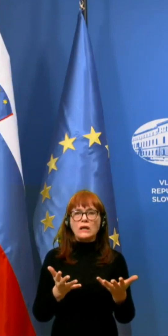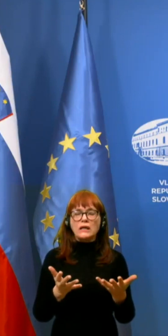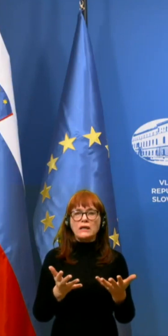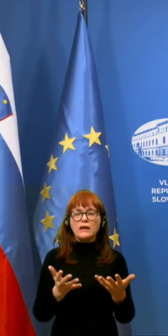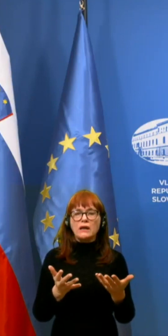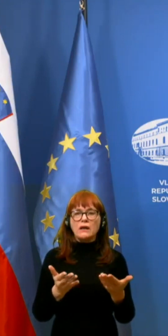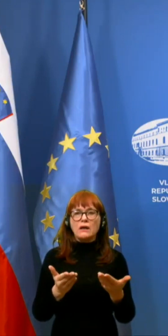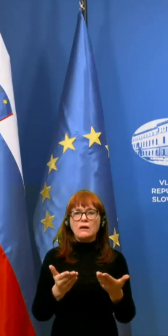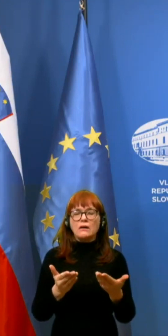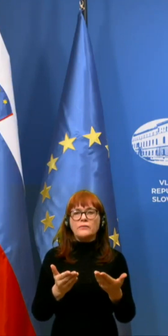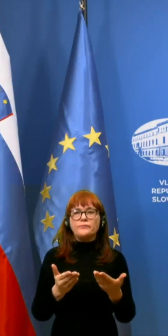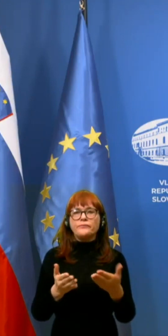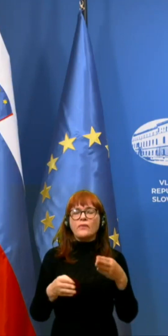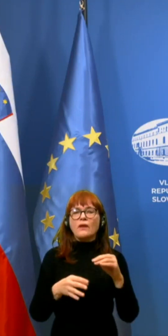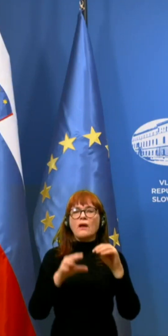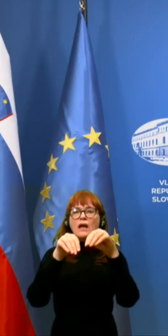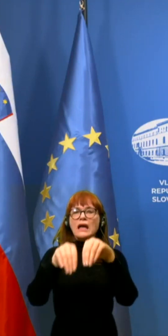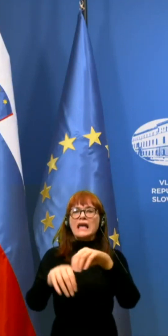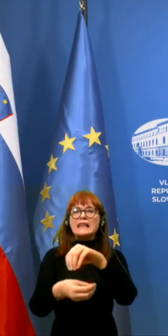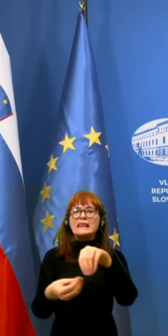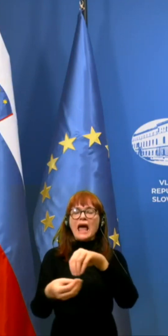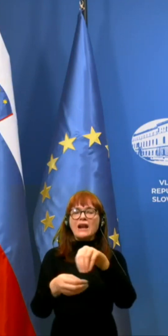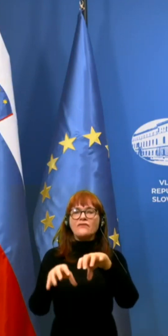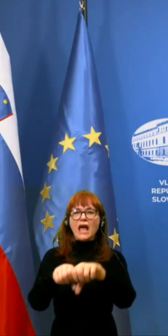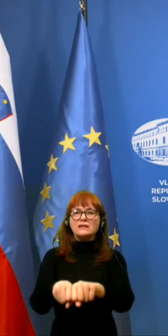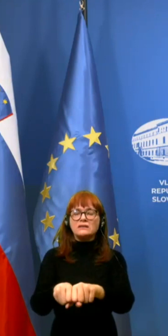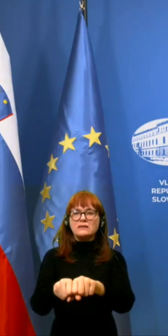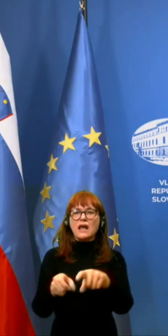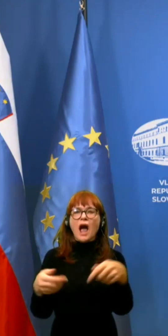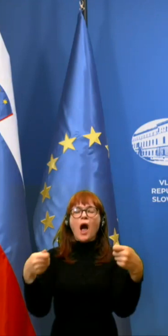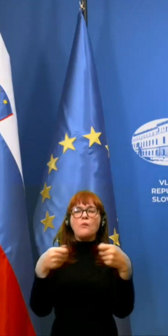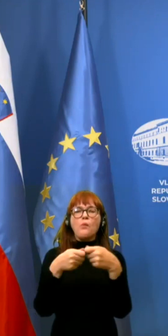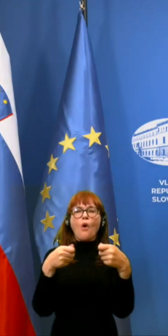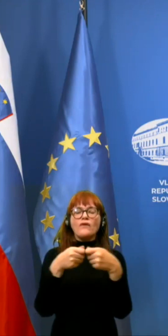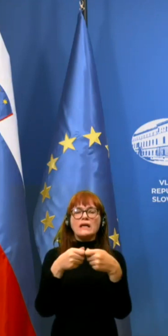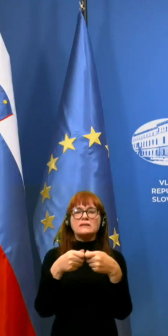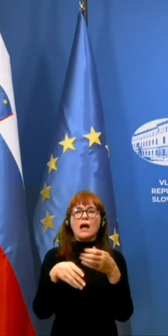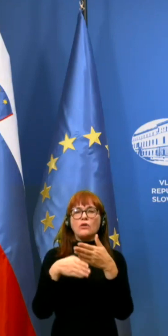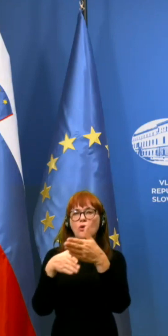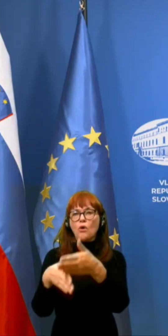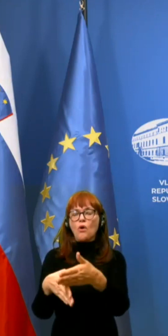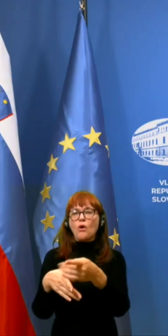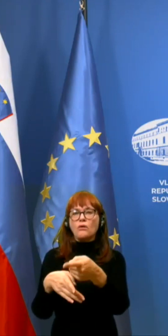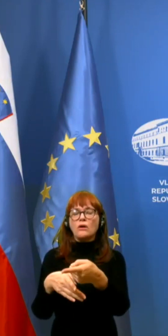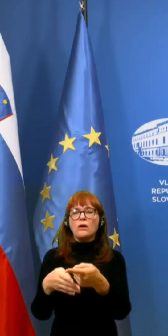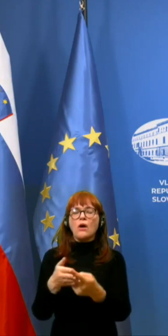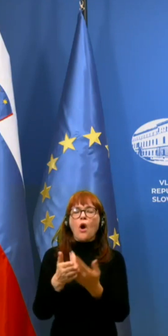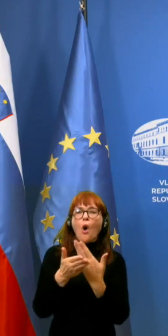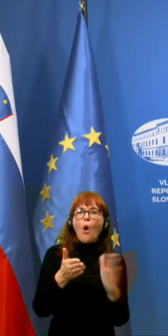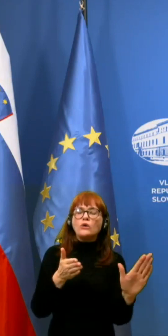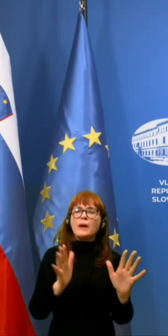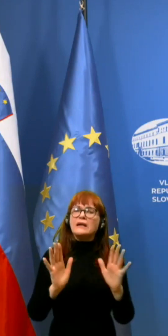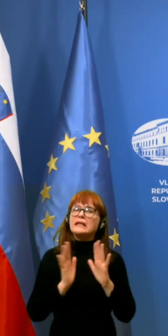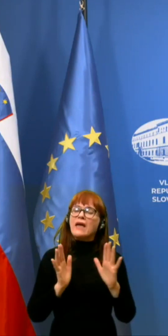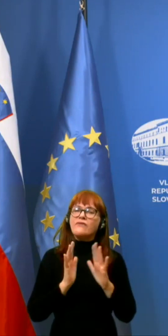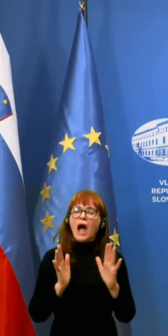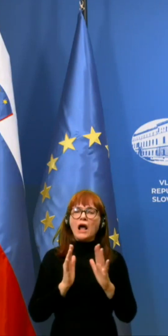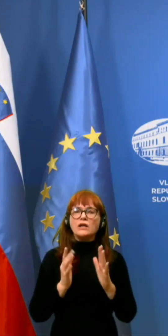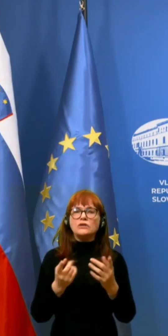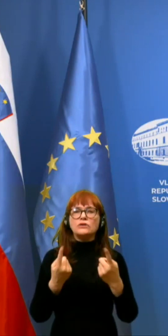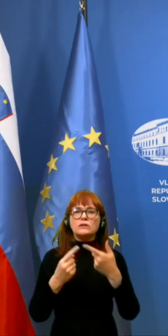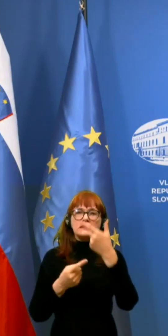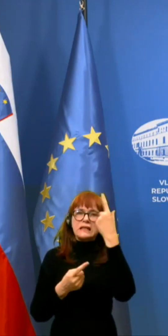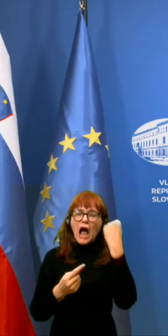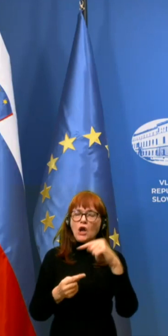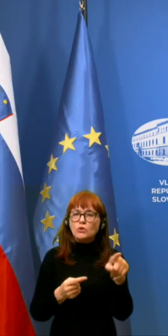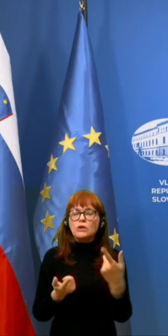odprava ali pa intervencija ali pa vse, kar je povezano z odpravljanje nevarnosti, bodi si za ljudi,